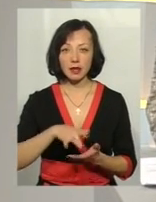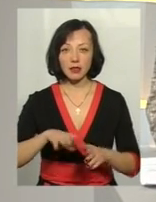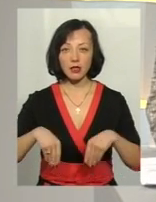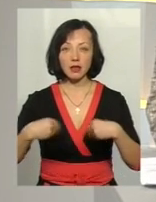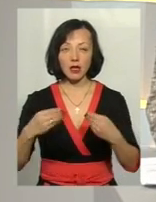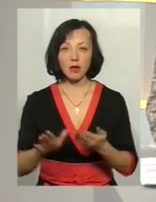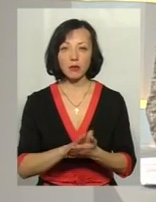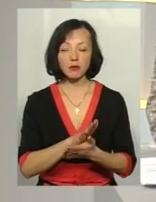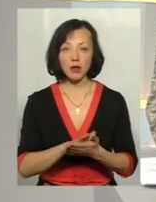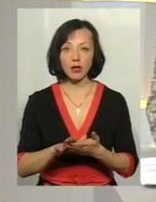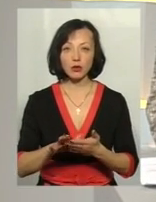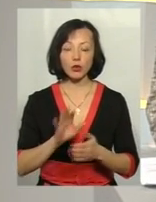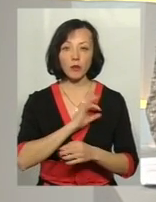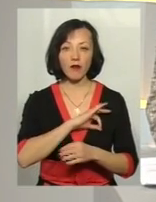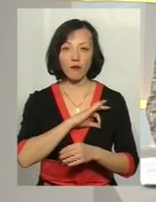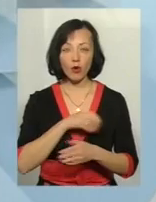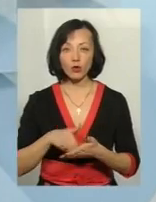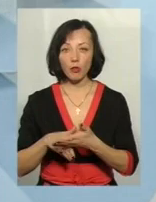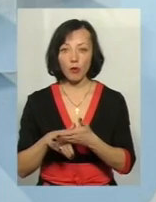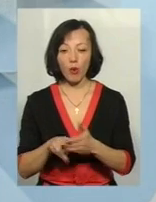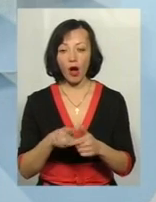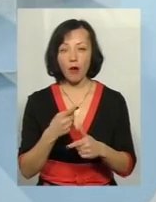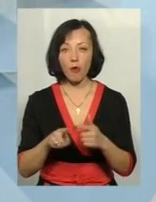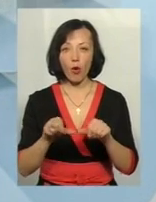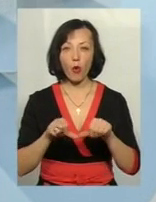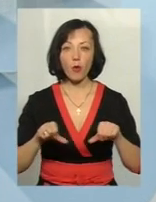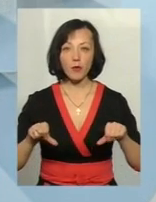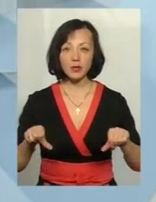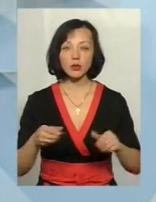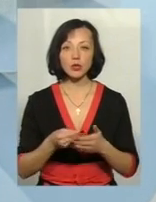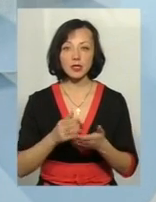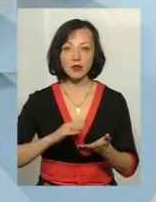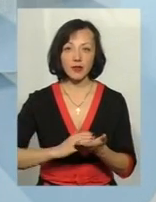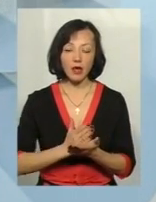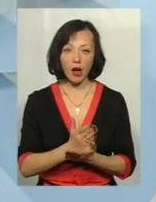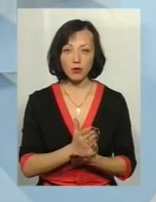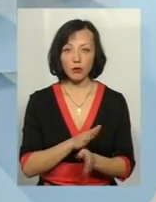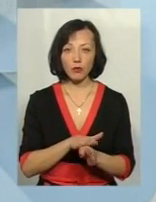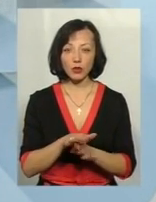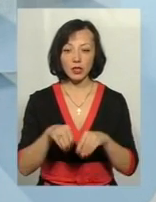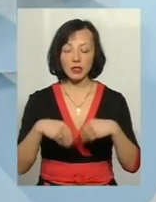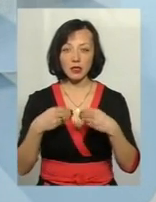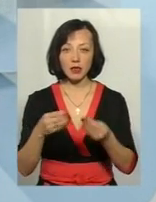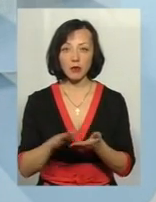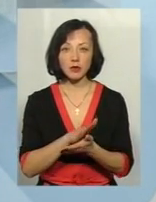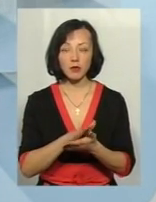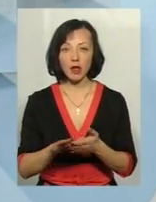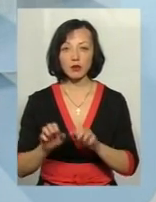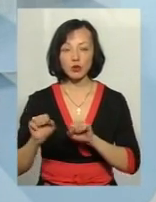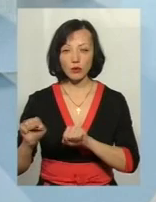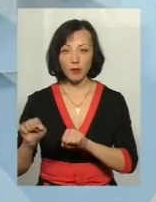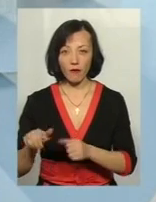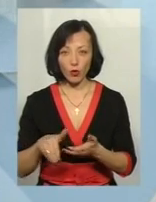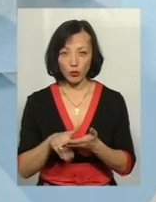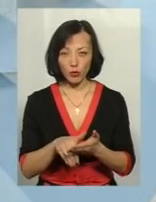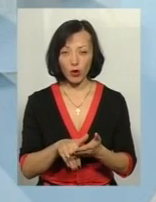безоплатної правової допомоги безпосередньо, або до комісії з оцінювання якості та повноти надання безоплатної правової допомоги,